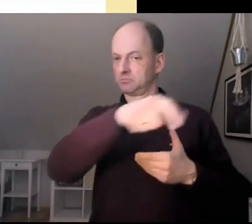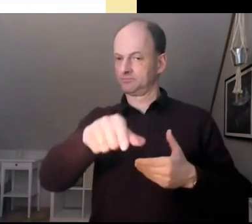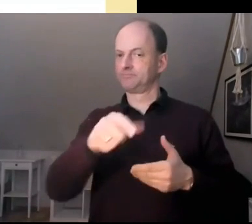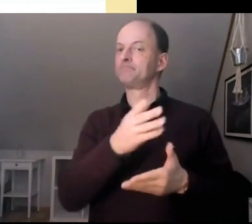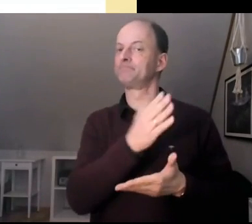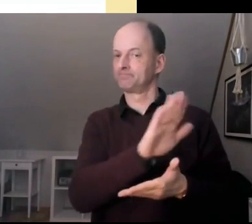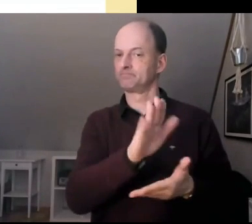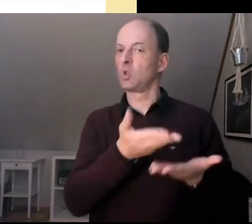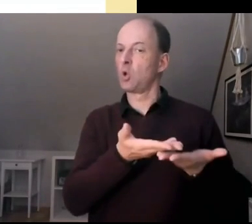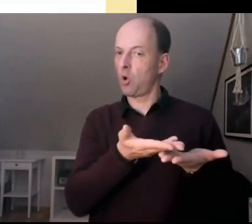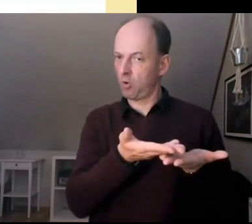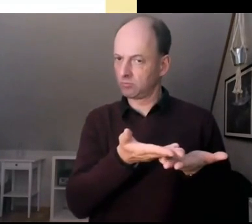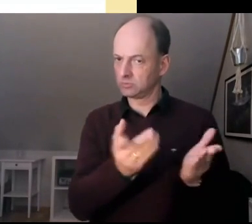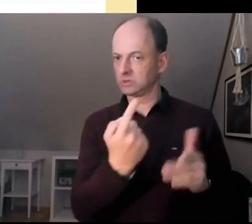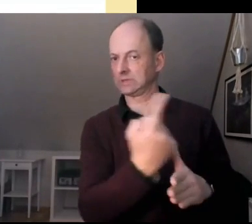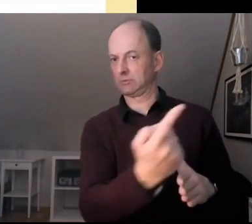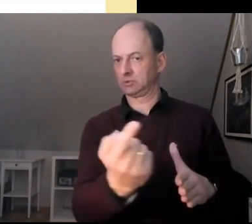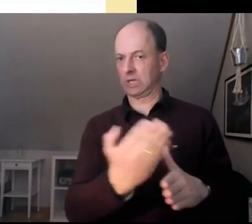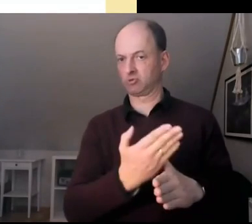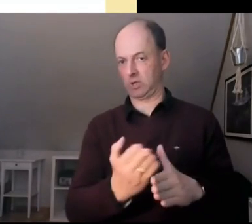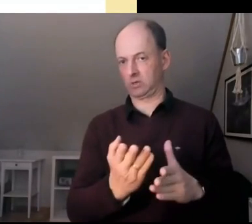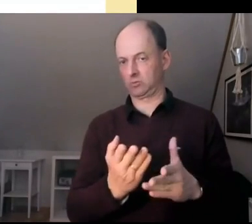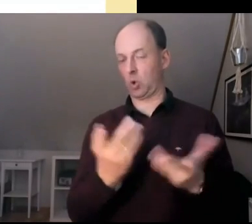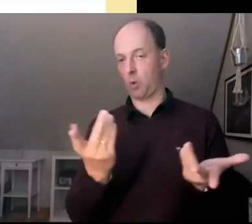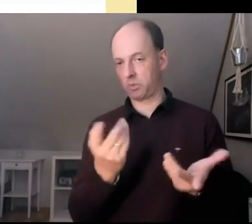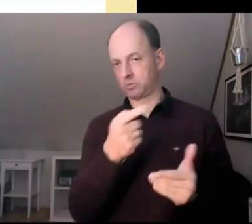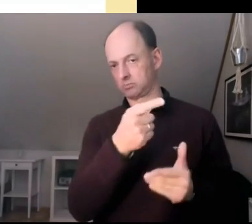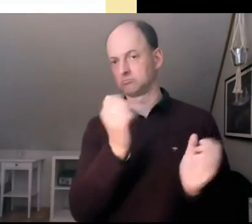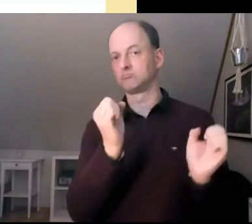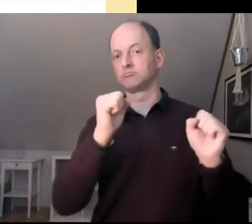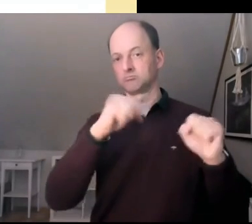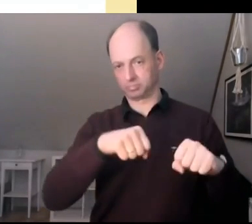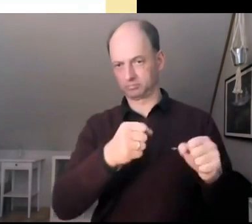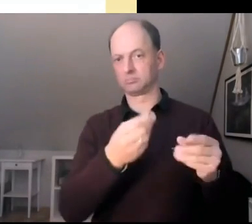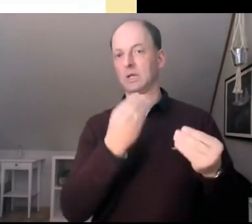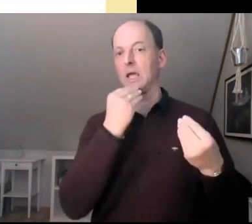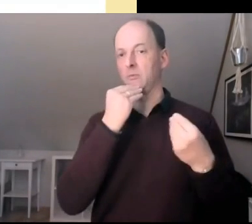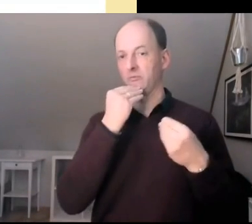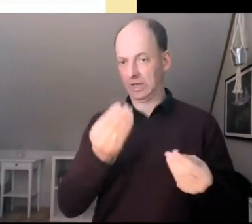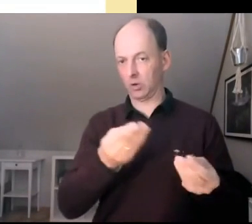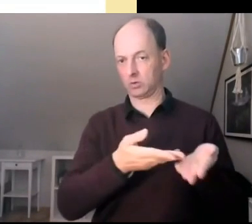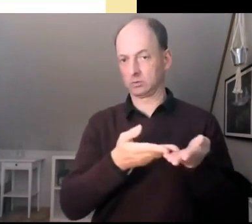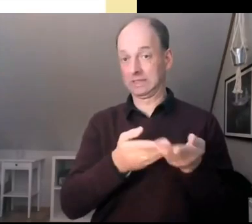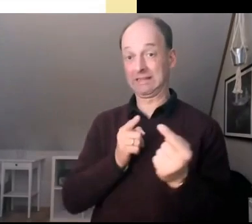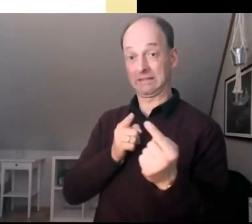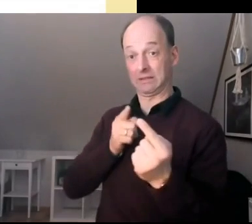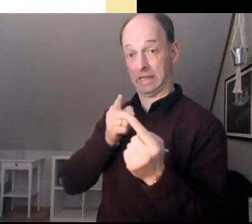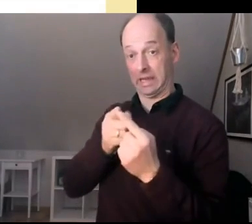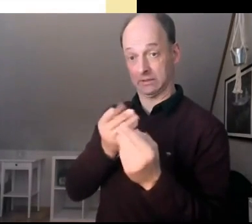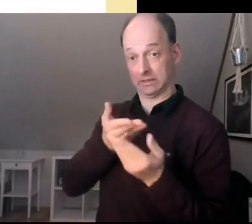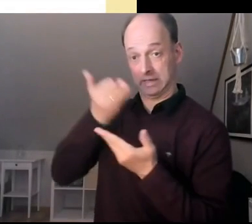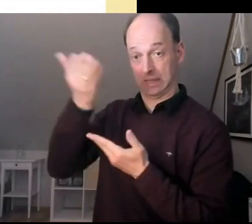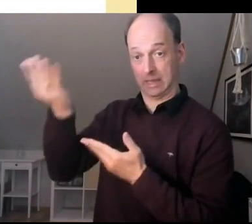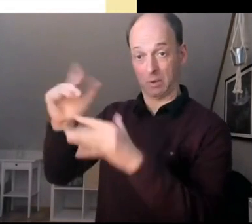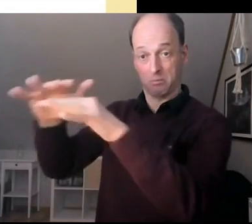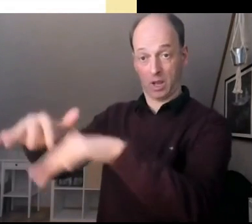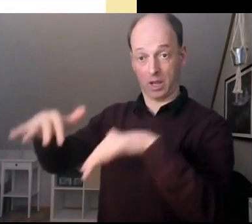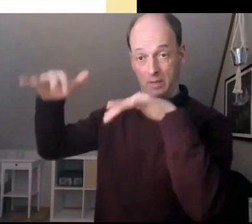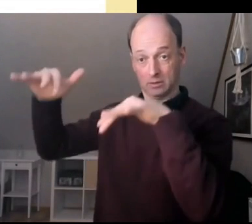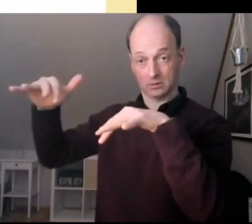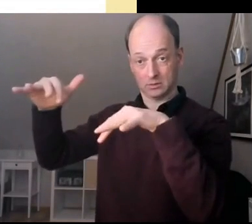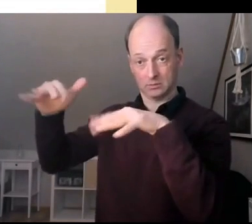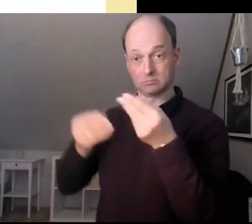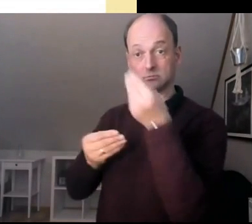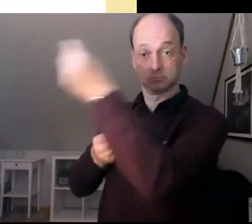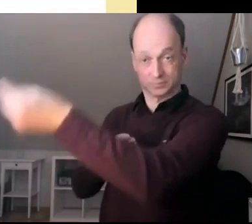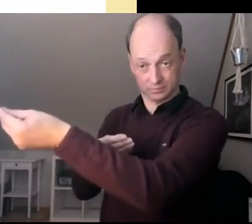eine Empfehlung, die sie verabschiedet haben, direkt an das Parlament geben möchten oder ob sie